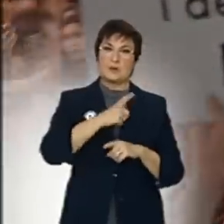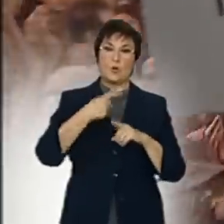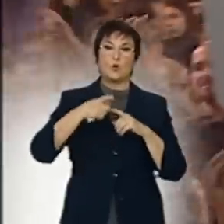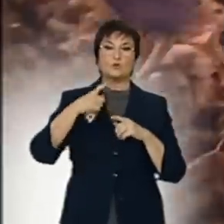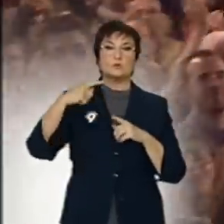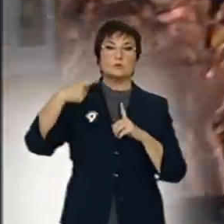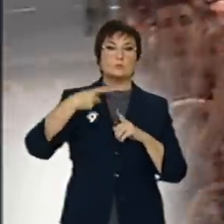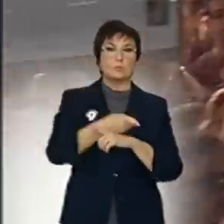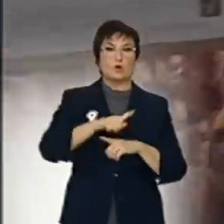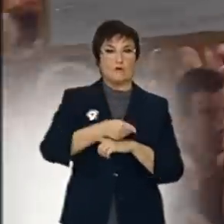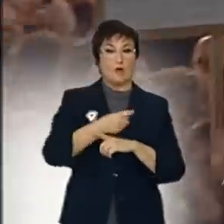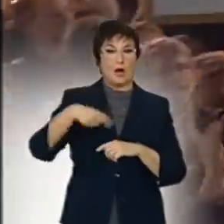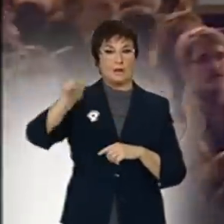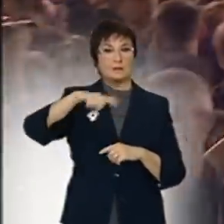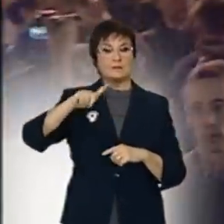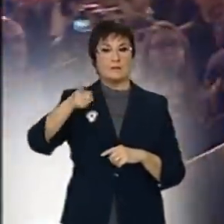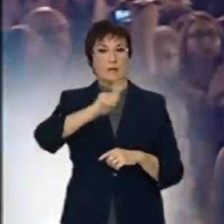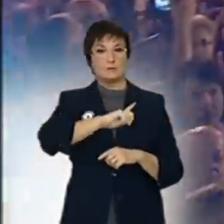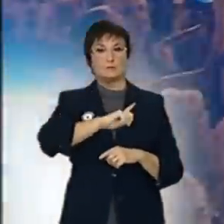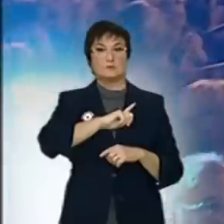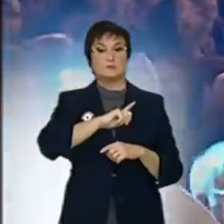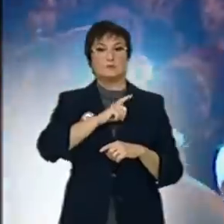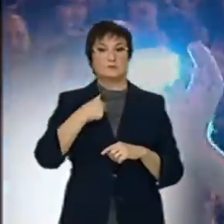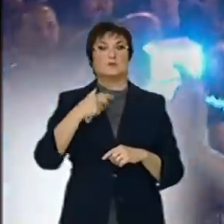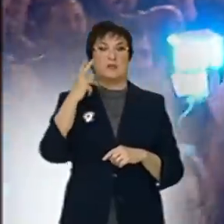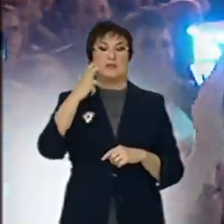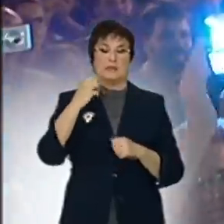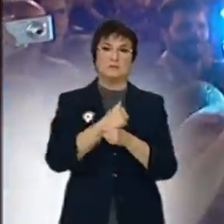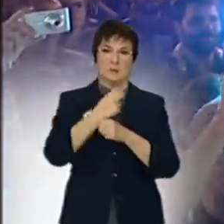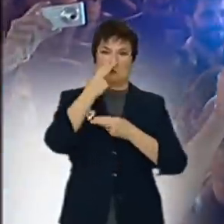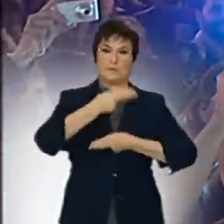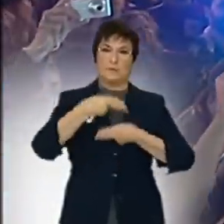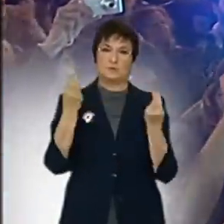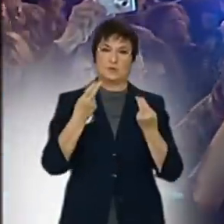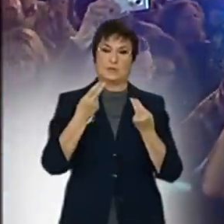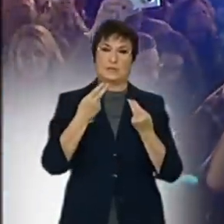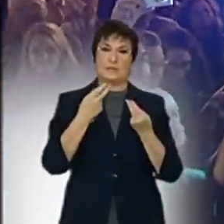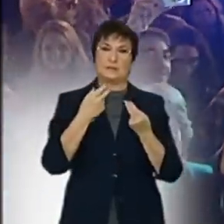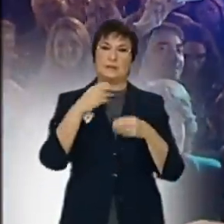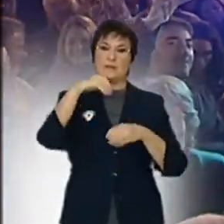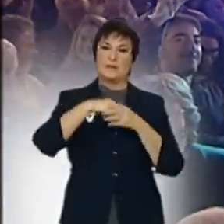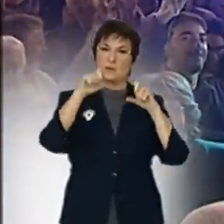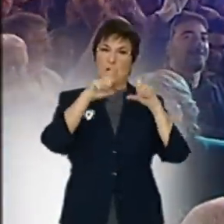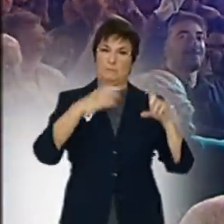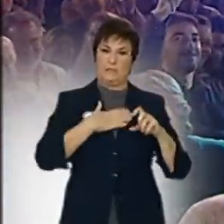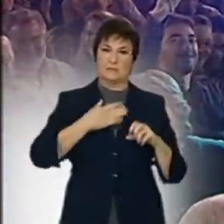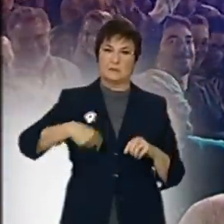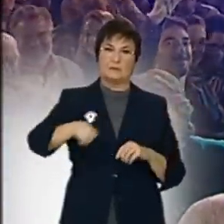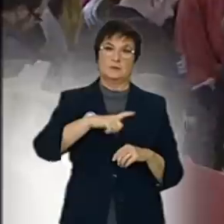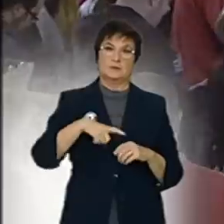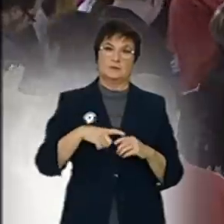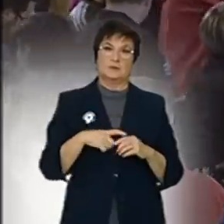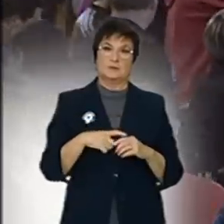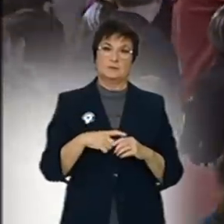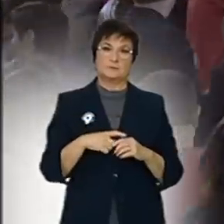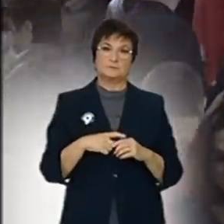Exercir el treball a la nostra terra, exercir el treball en la nostra empresa, no hauria de